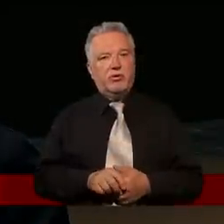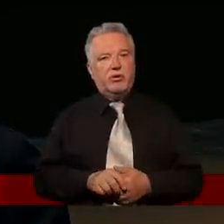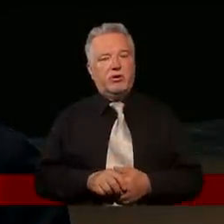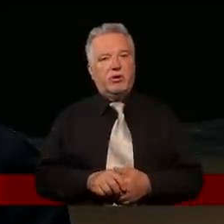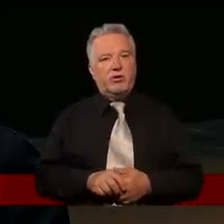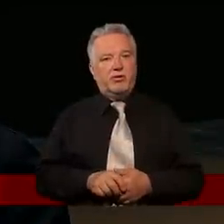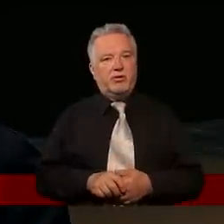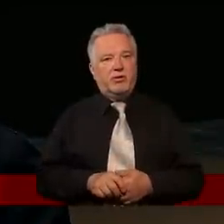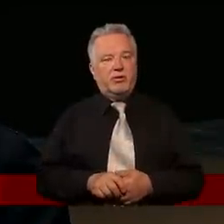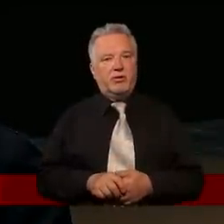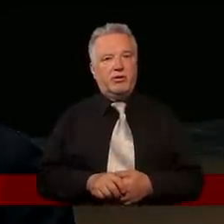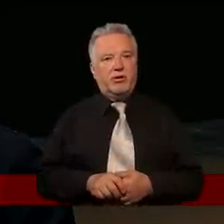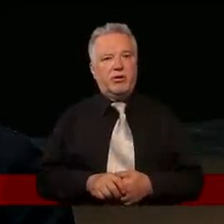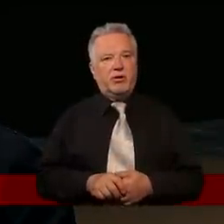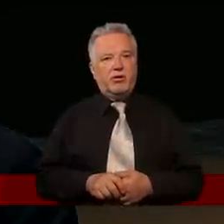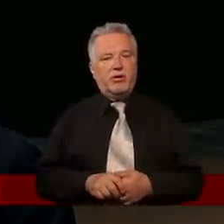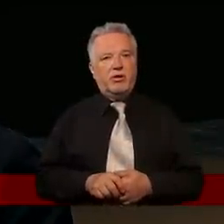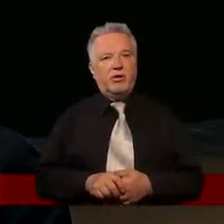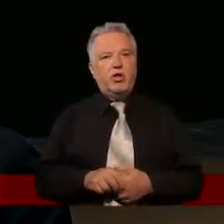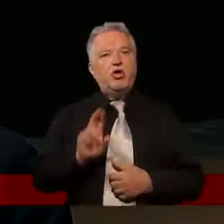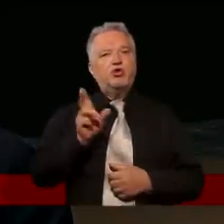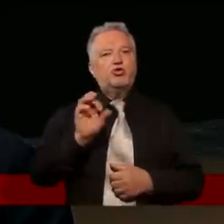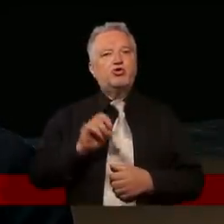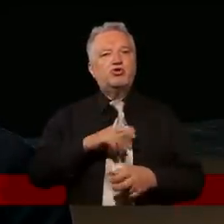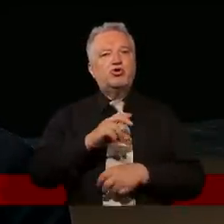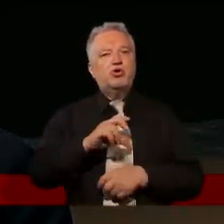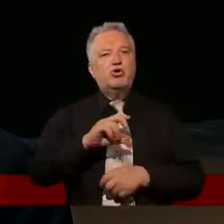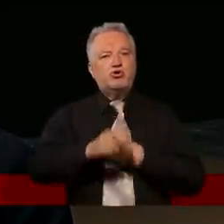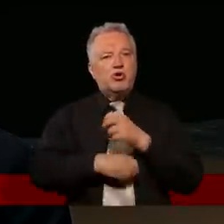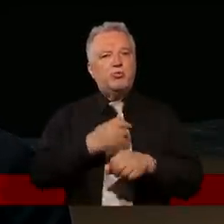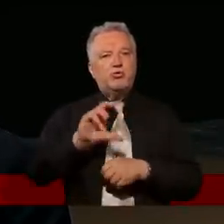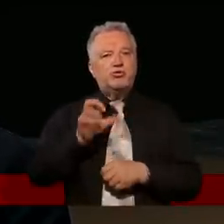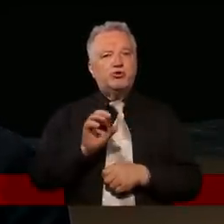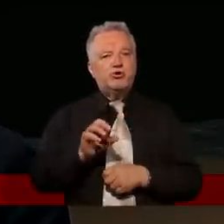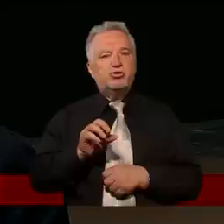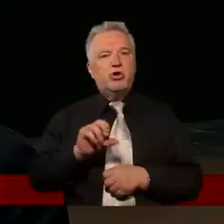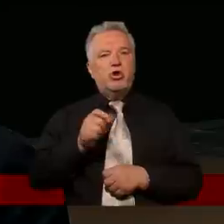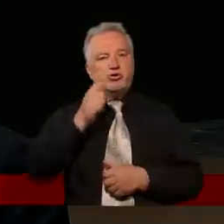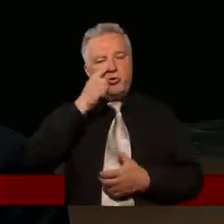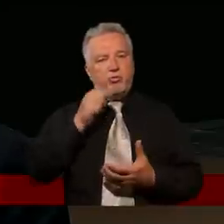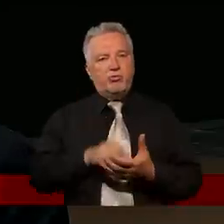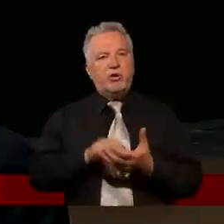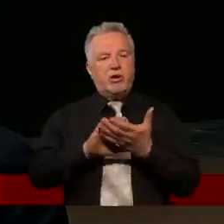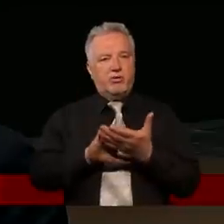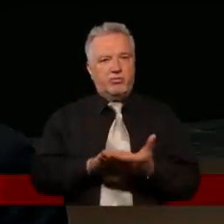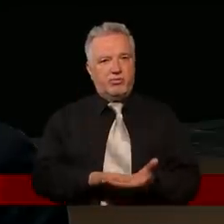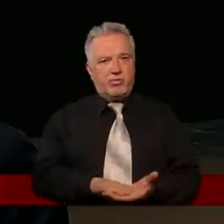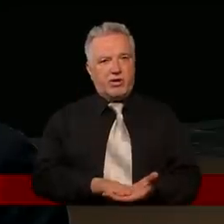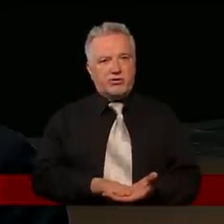wybaczania, bo zrobił coś ktoś, co należałoby mu wybaczyć, znaczy